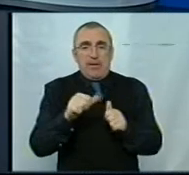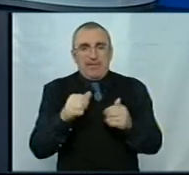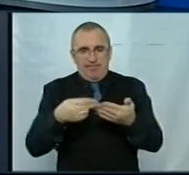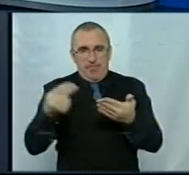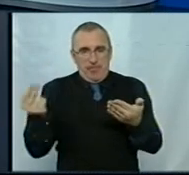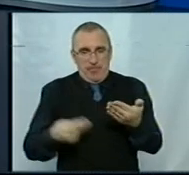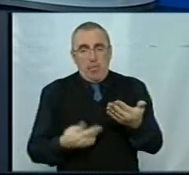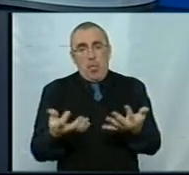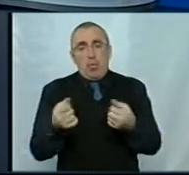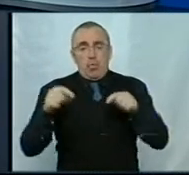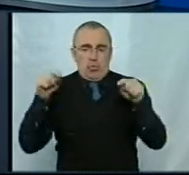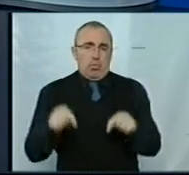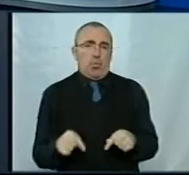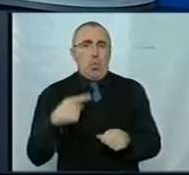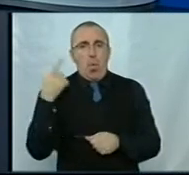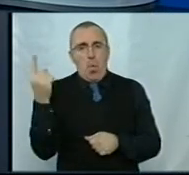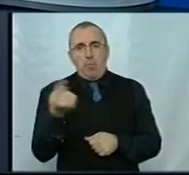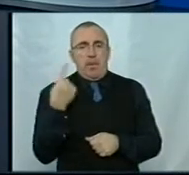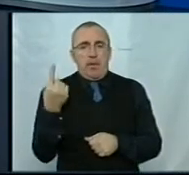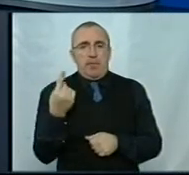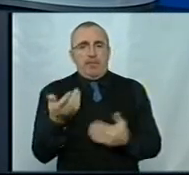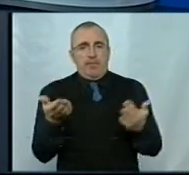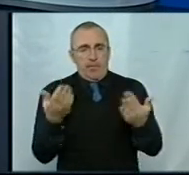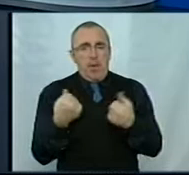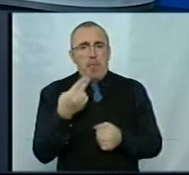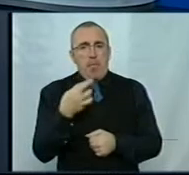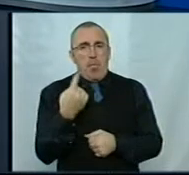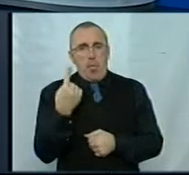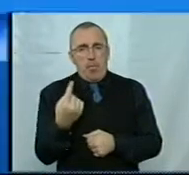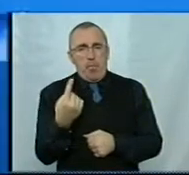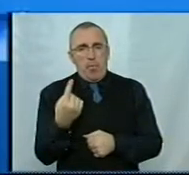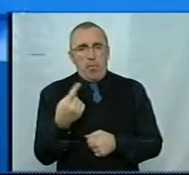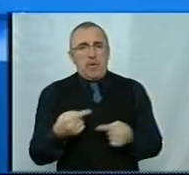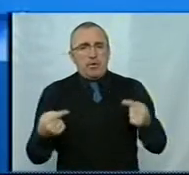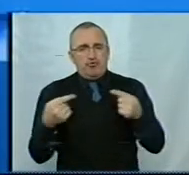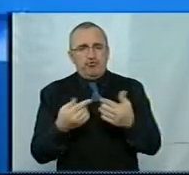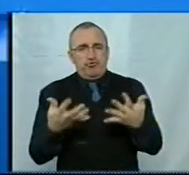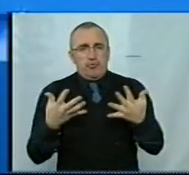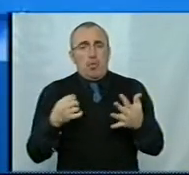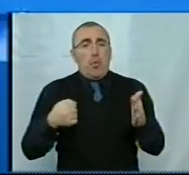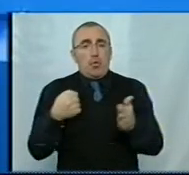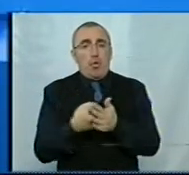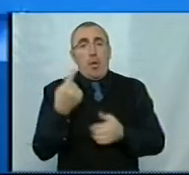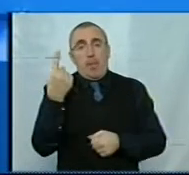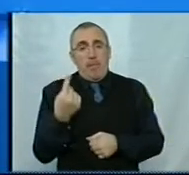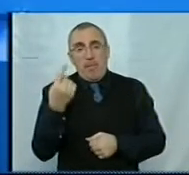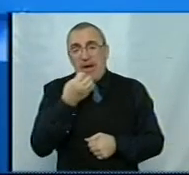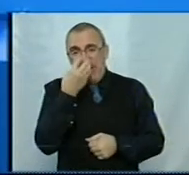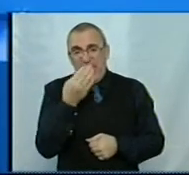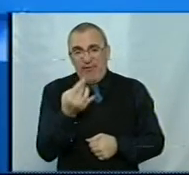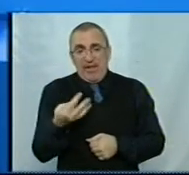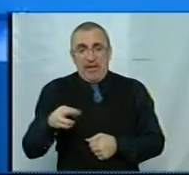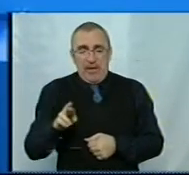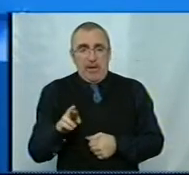вони отримують його тут, в обласному центрі. Давайте по охоронології зупинимось чітко на тому, що до 1 квітня